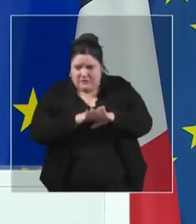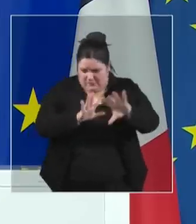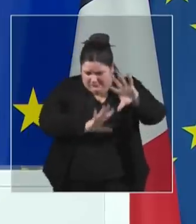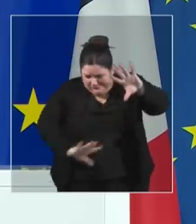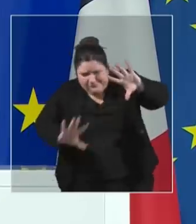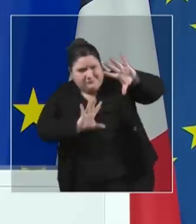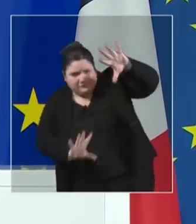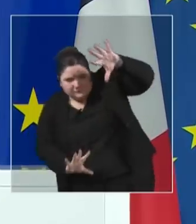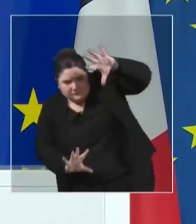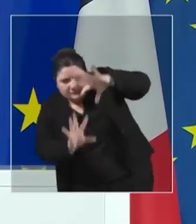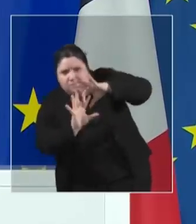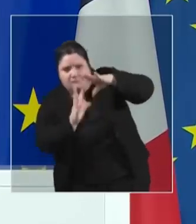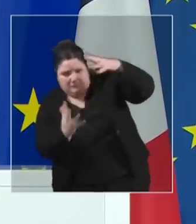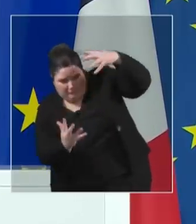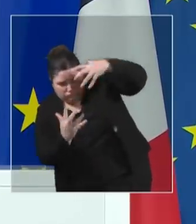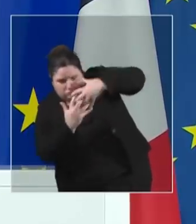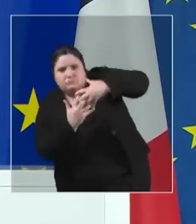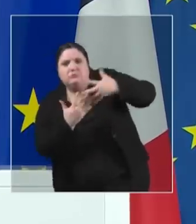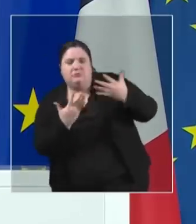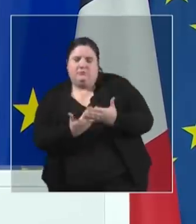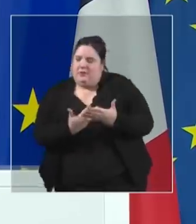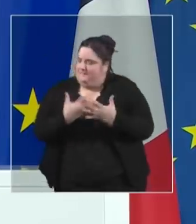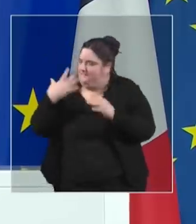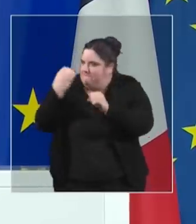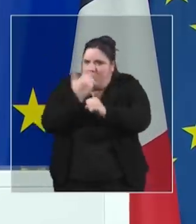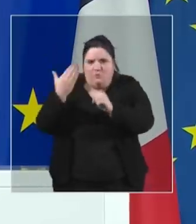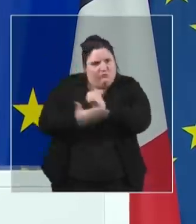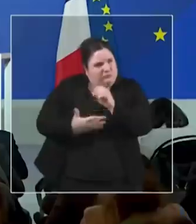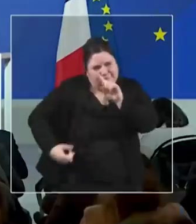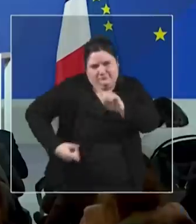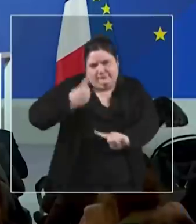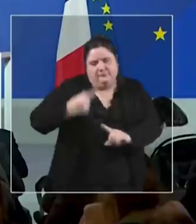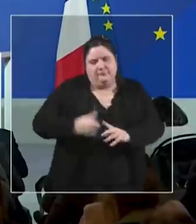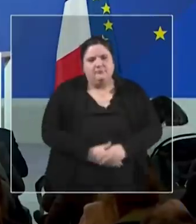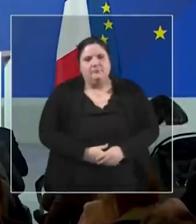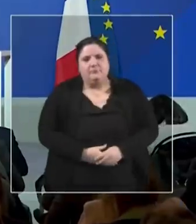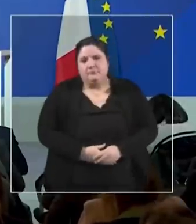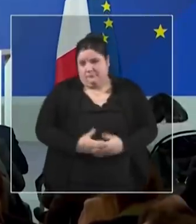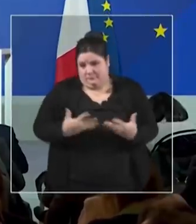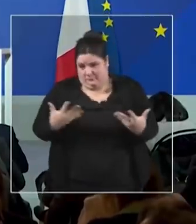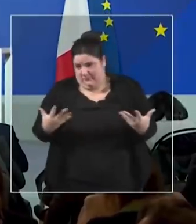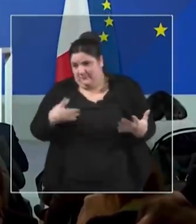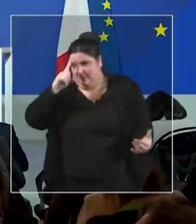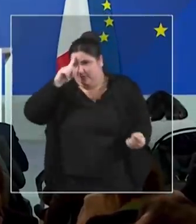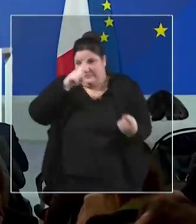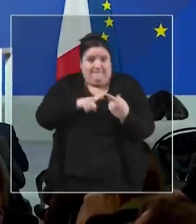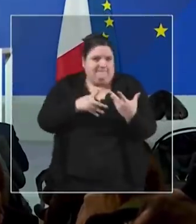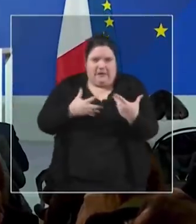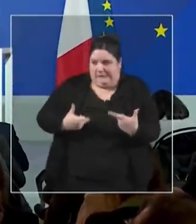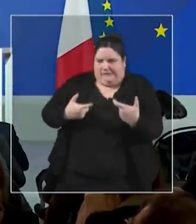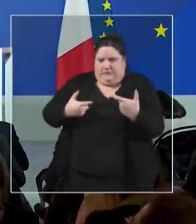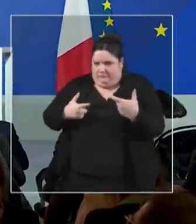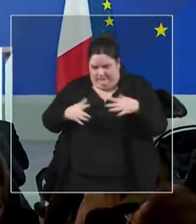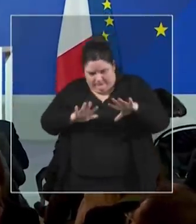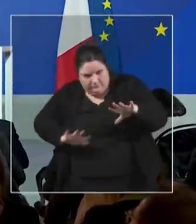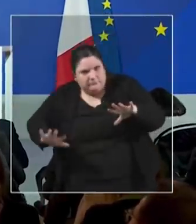sera structurante à tous égards pour la paix autour de la Méditerranée, mais aussi pour la